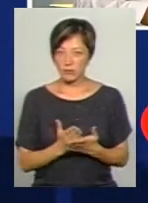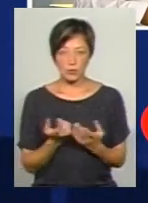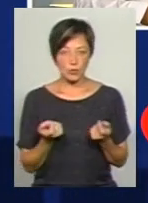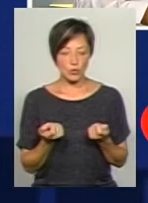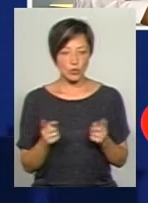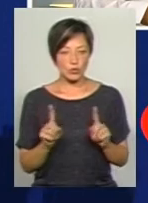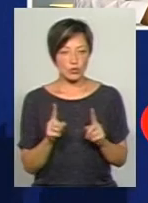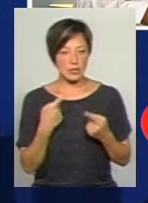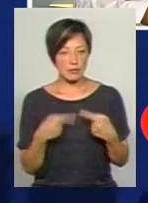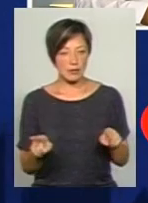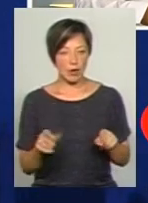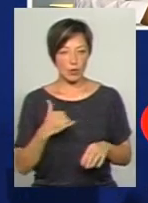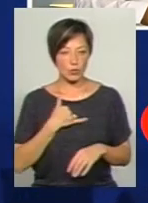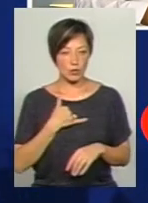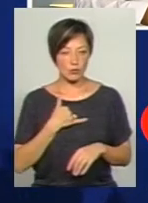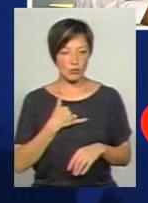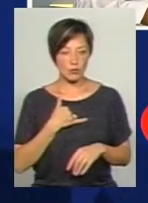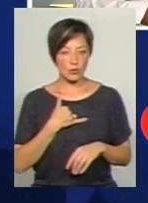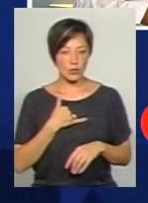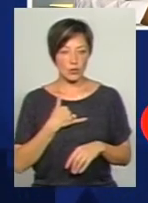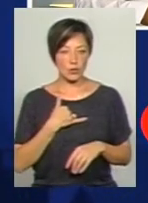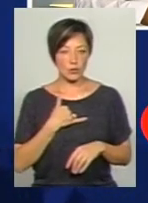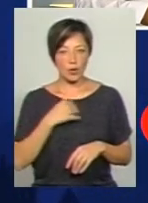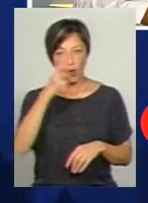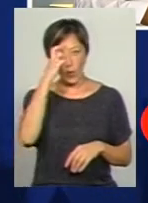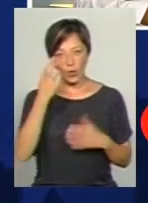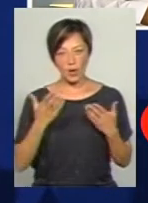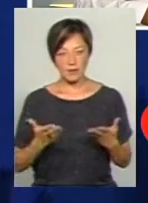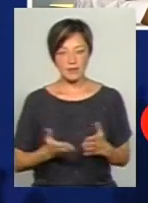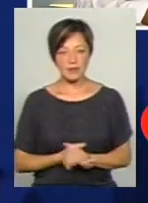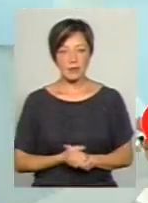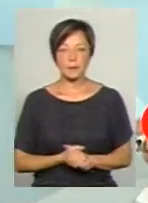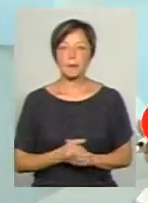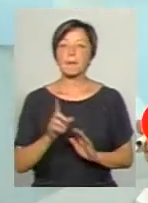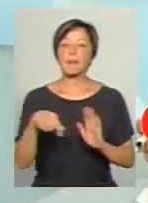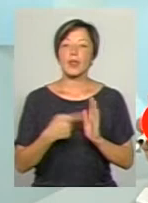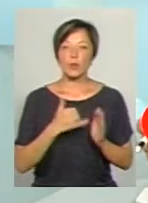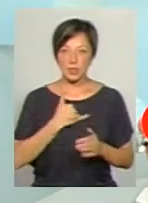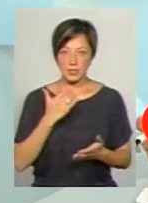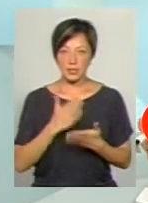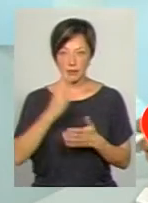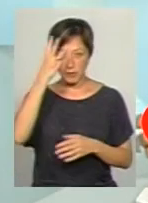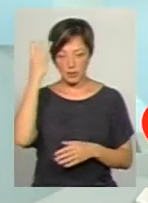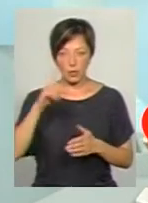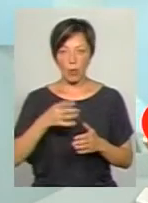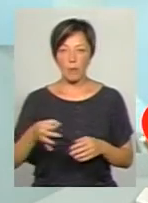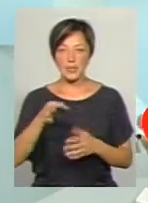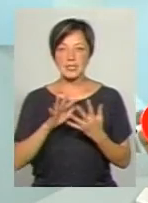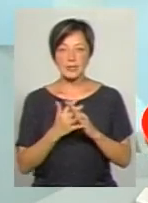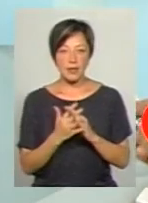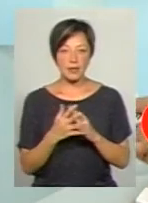трошки не так у нашому королівстві. А у нас, до речі, є зараз в Хмельницькій обосі такі села, в яких